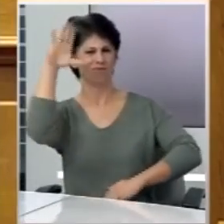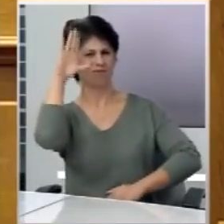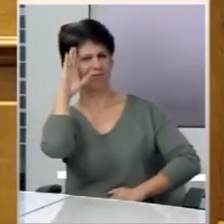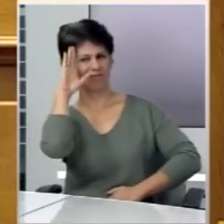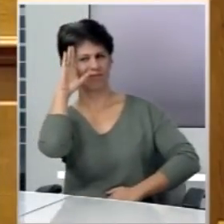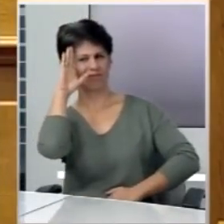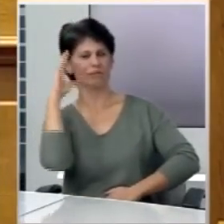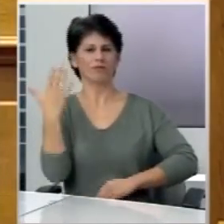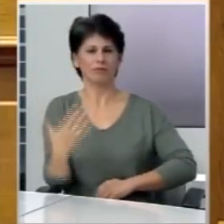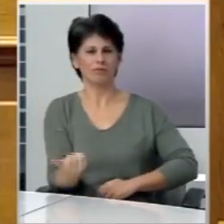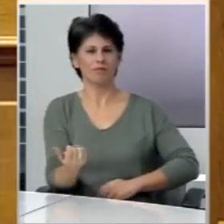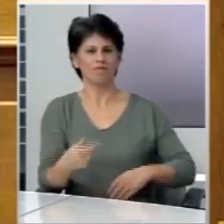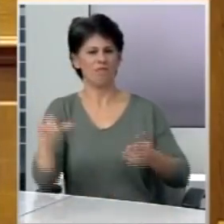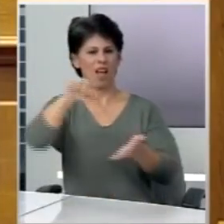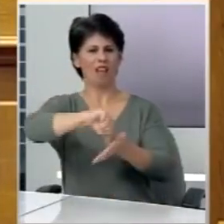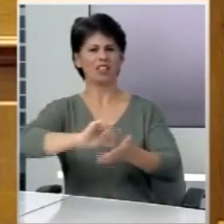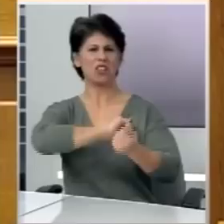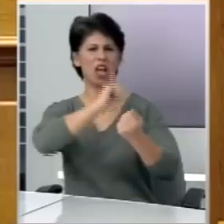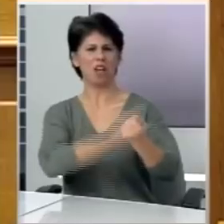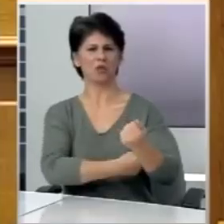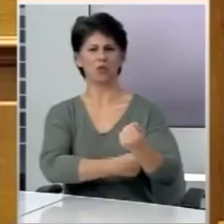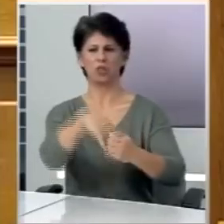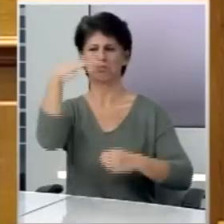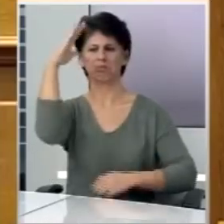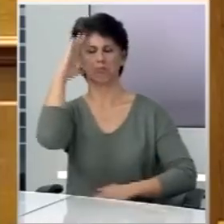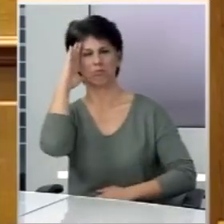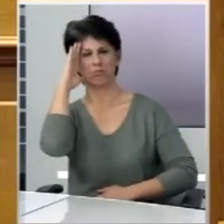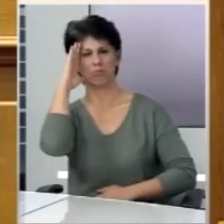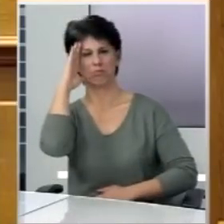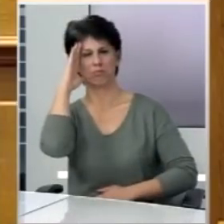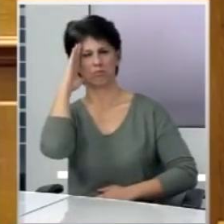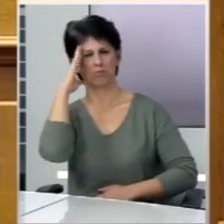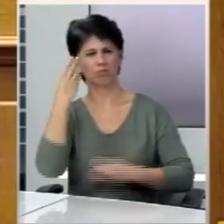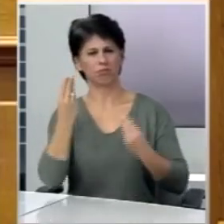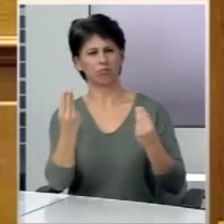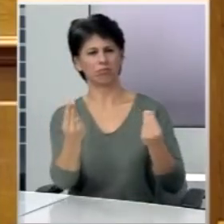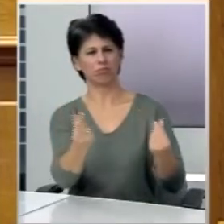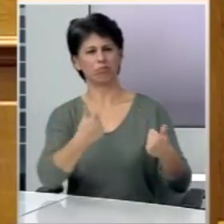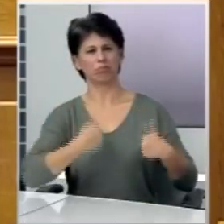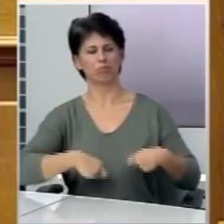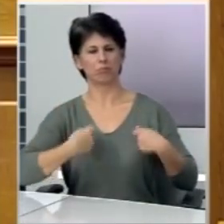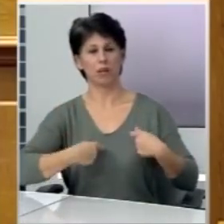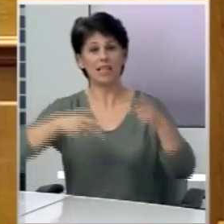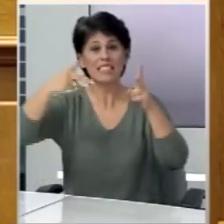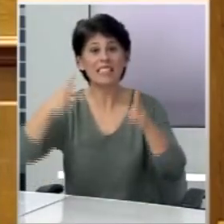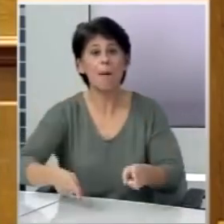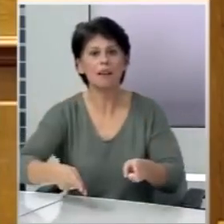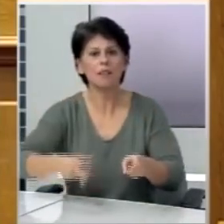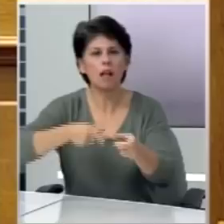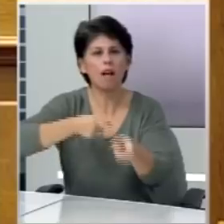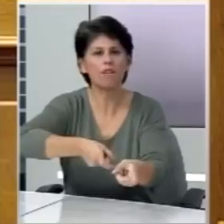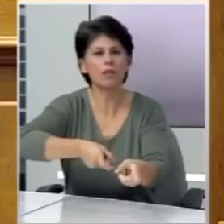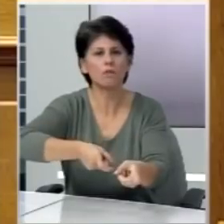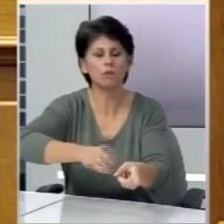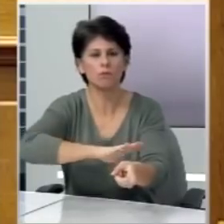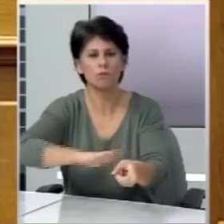τις καρέκλες της αστικής εξουσίας. Σταματήστε, λοιπόν, σας λέμε, τους διάφορους εκβιασμούς. Αφού κι αν